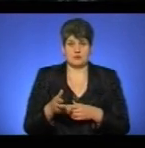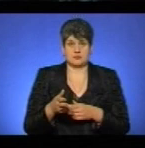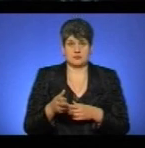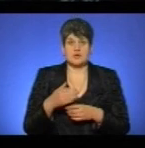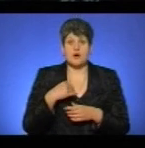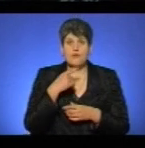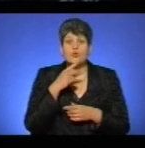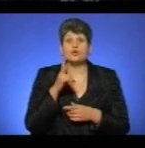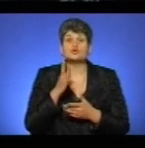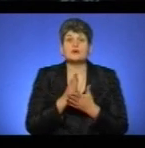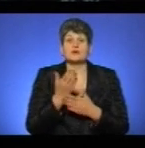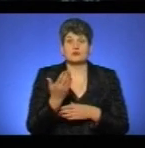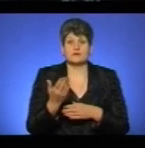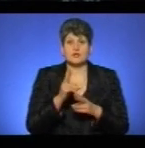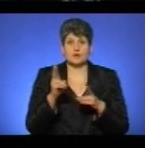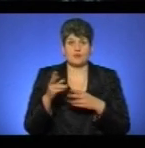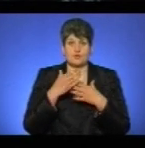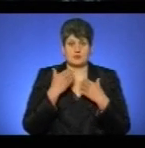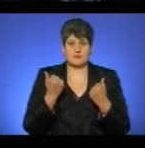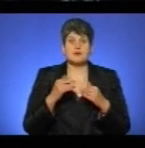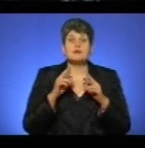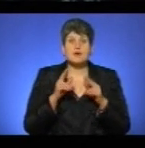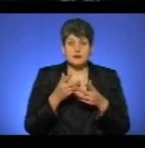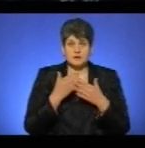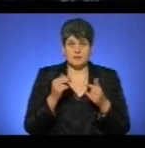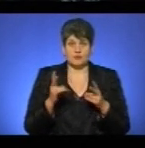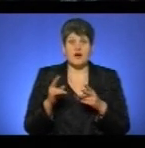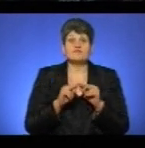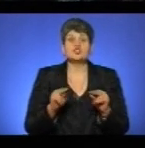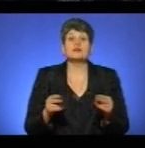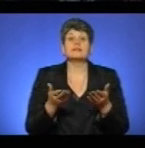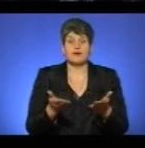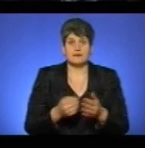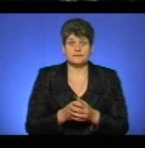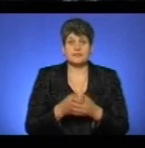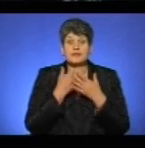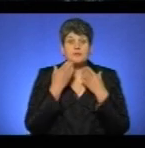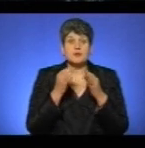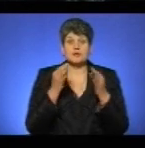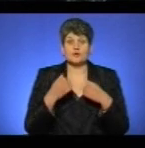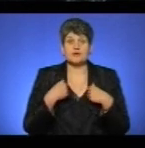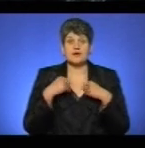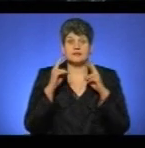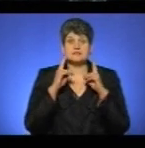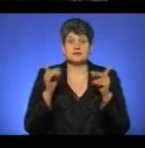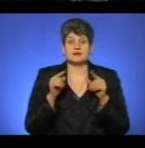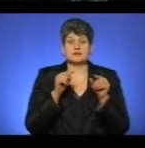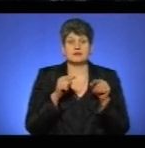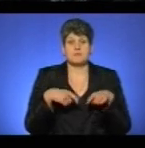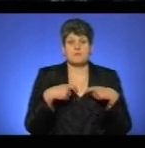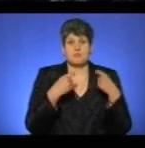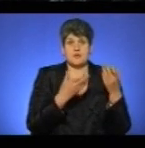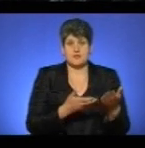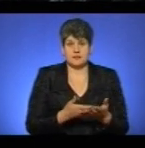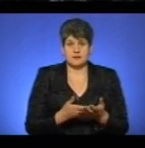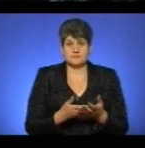Я кажу, хто є кіло вас? Нікого нема. Я кажу, як нема? Вчителі де? Нема нікого, я не знаю, там за ними побігли.